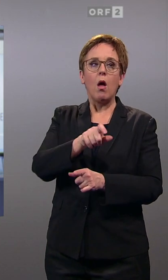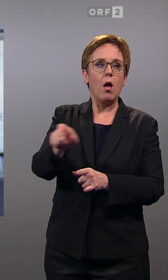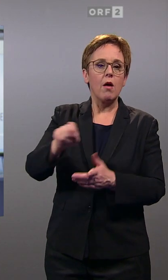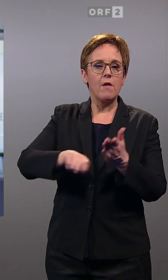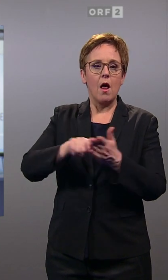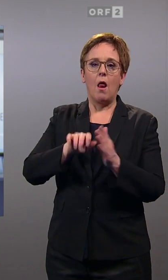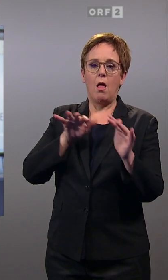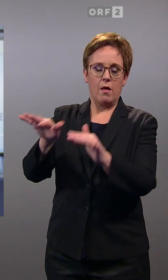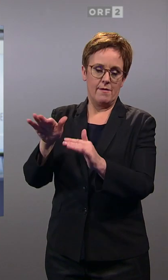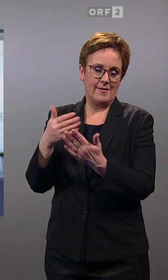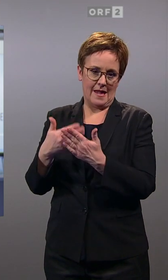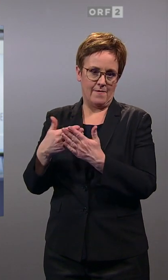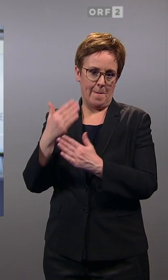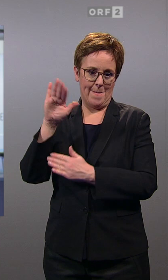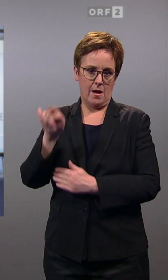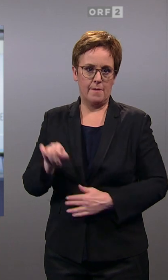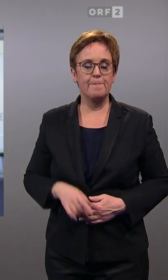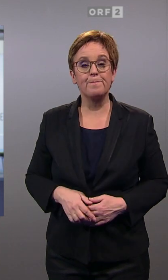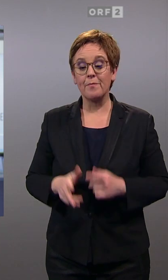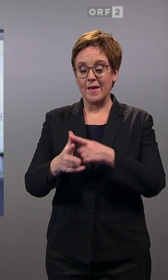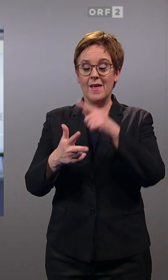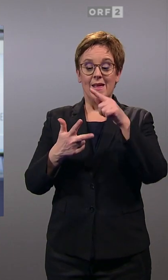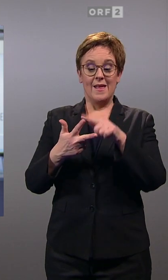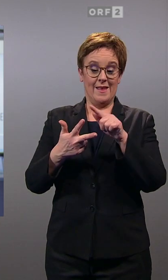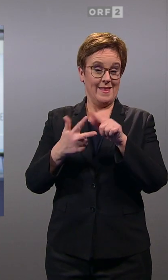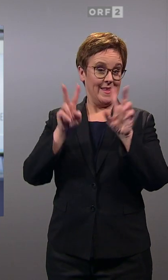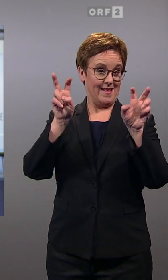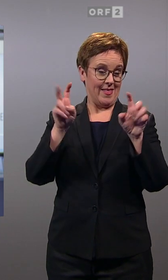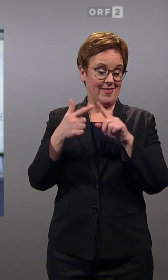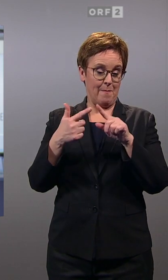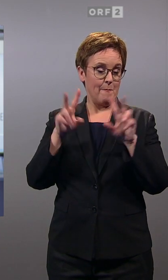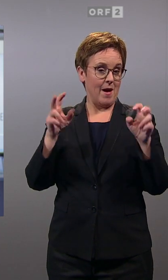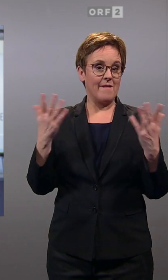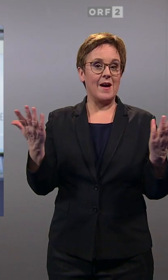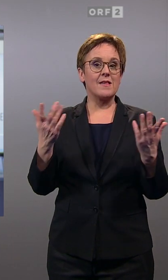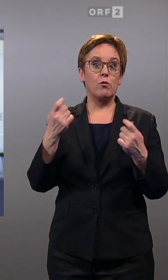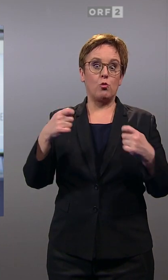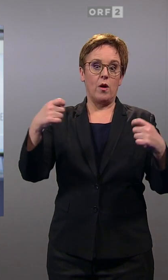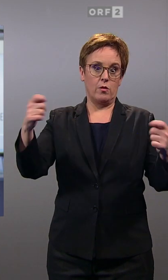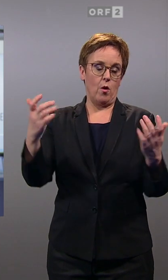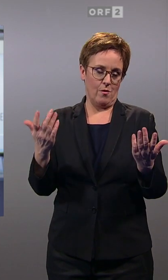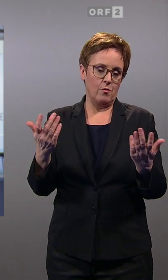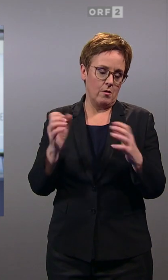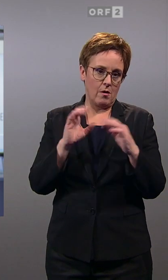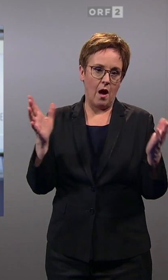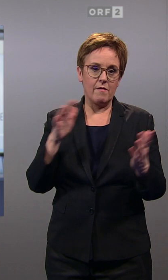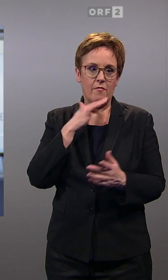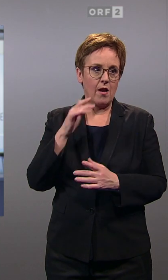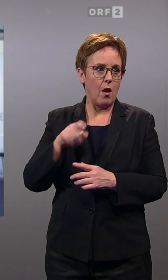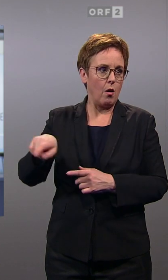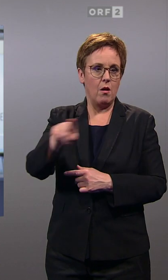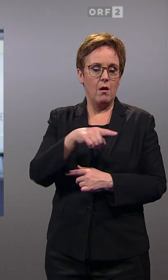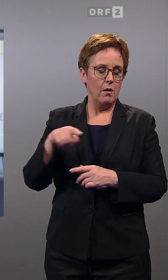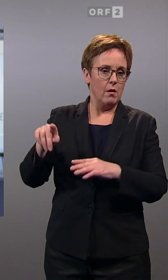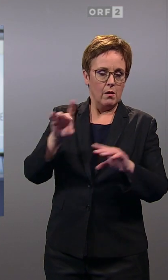Zugewinne eben verzeichnen kann. Das zweite Thema, auf das man setzt, ist das Thema Teuerungen. Ein Thema, das sehr viele beschäftigt.